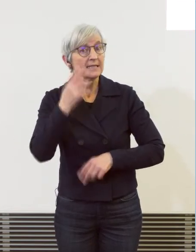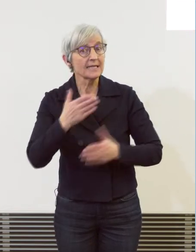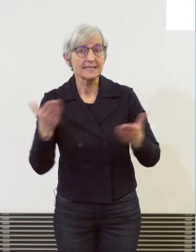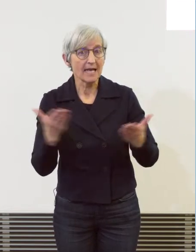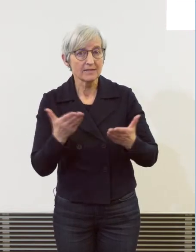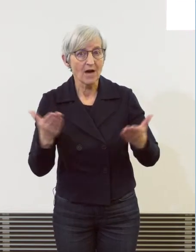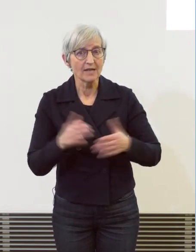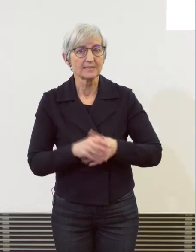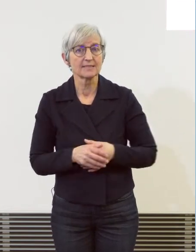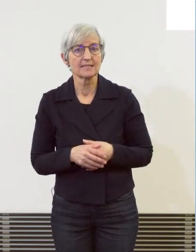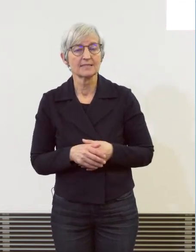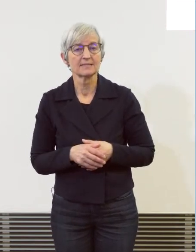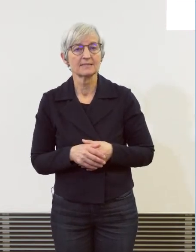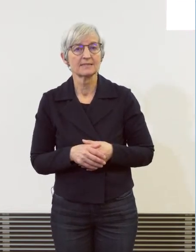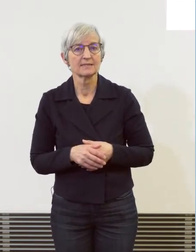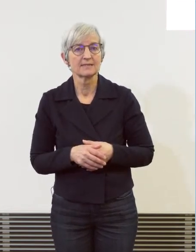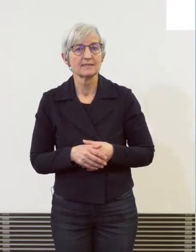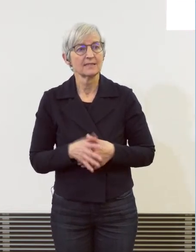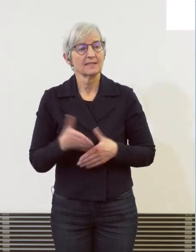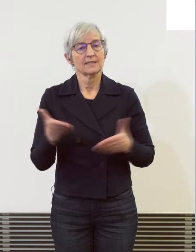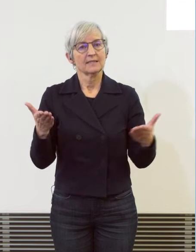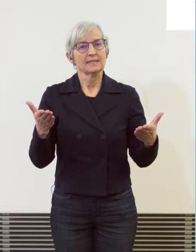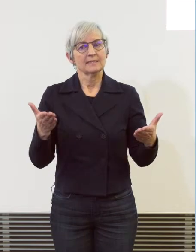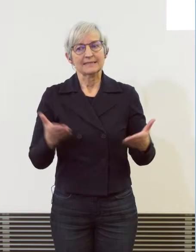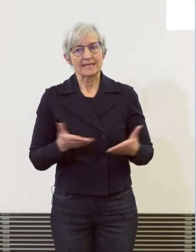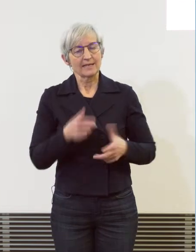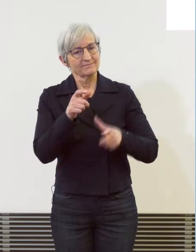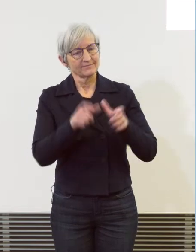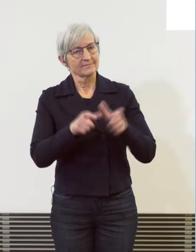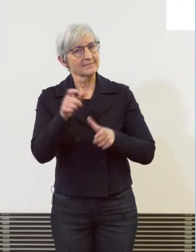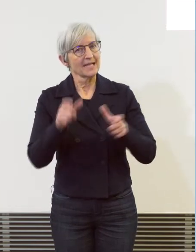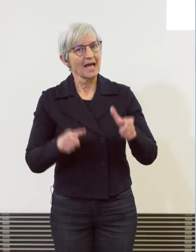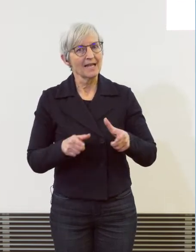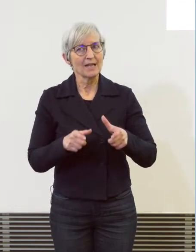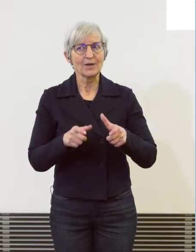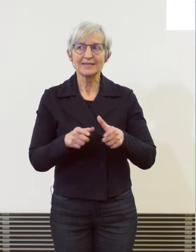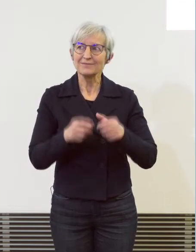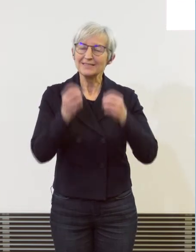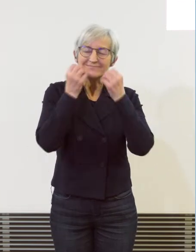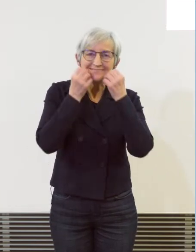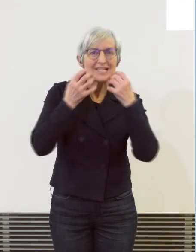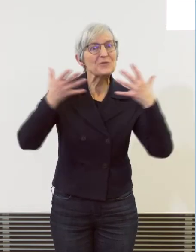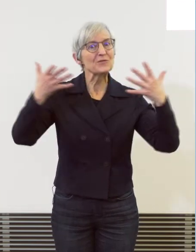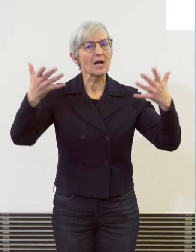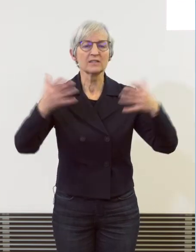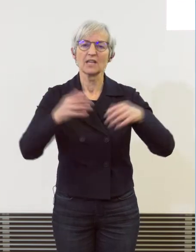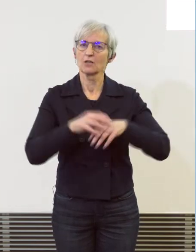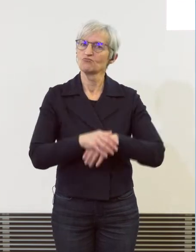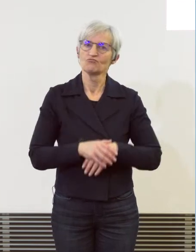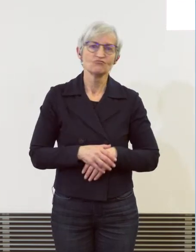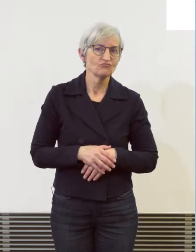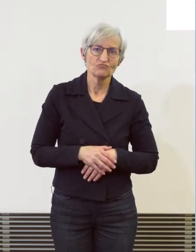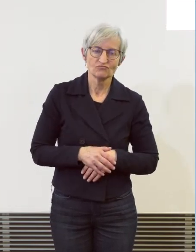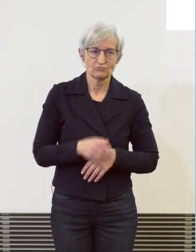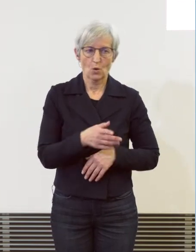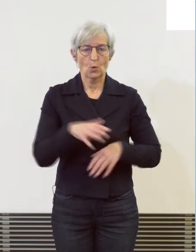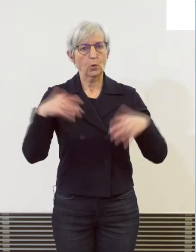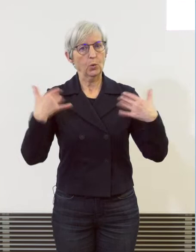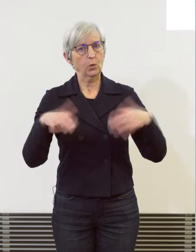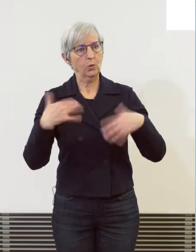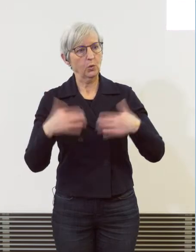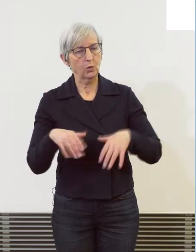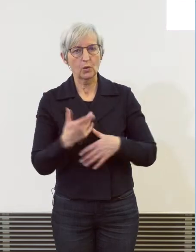der Unfreundlichkeit ein bisschen zugenommen hat. hat sehr viele, sehr viele Verhaftungen